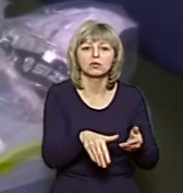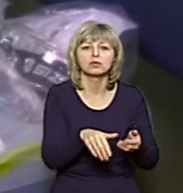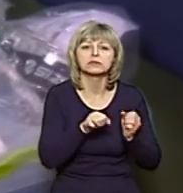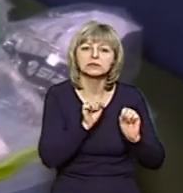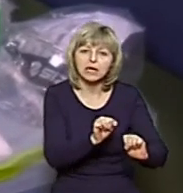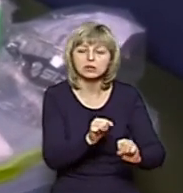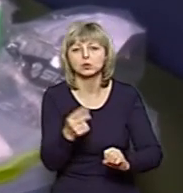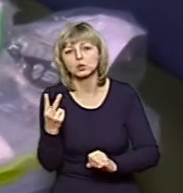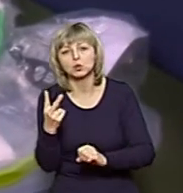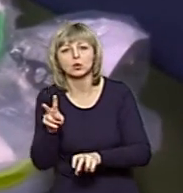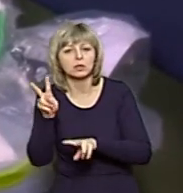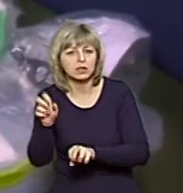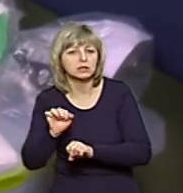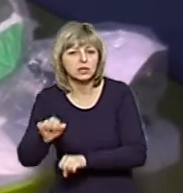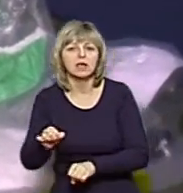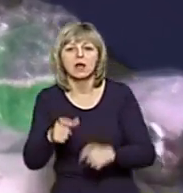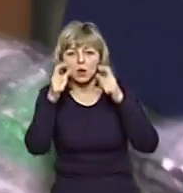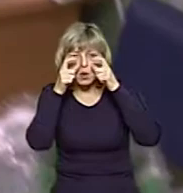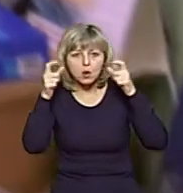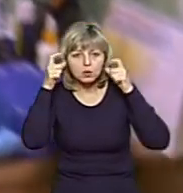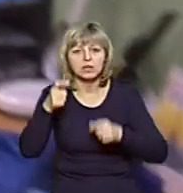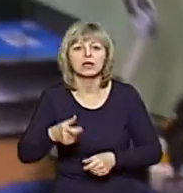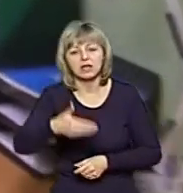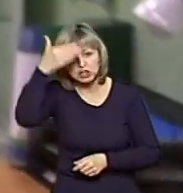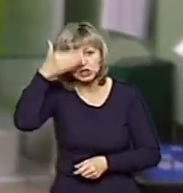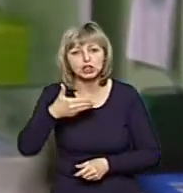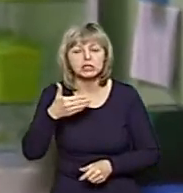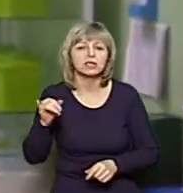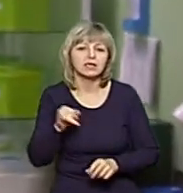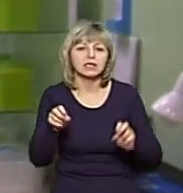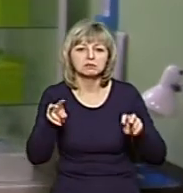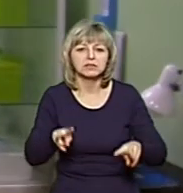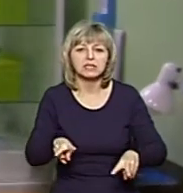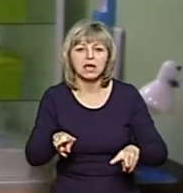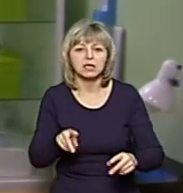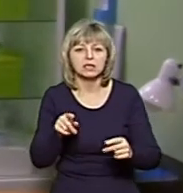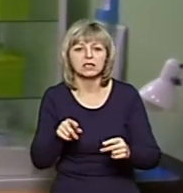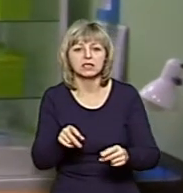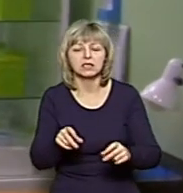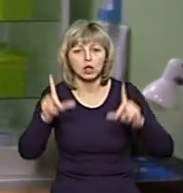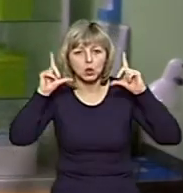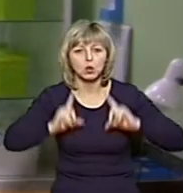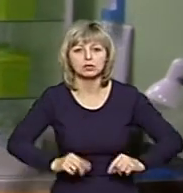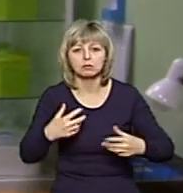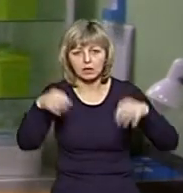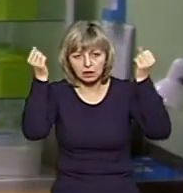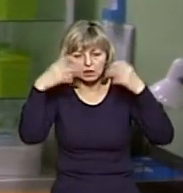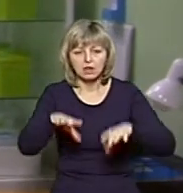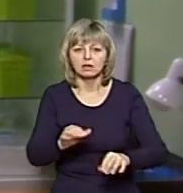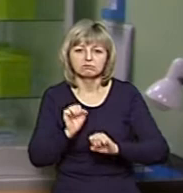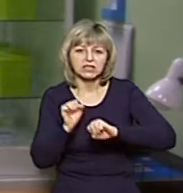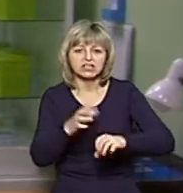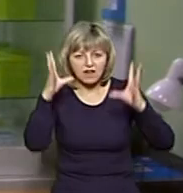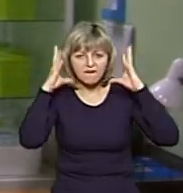рукавички, окуляри, щітки і також спеціальні так звані протичумні костюми, які закривають повністю все тіло,